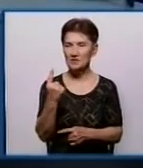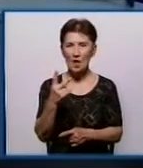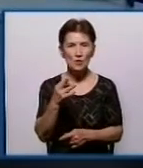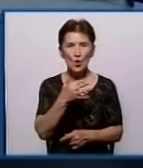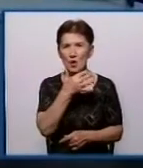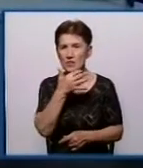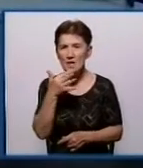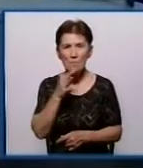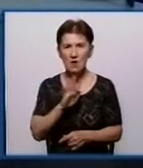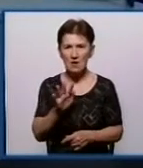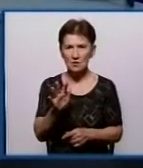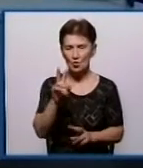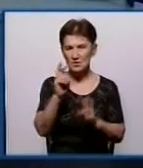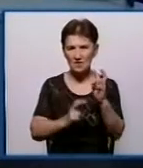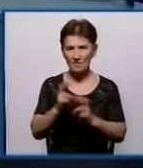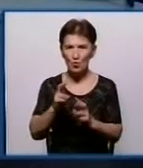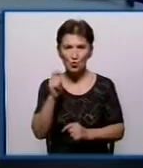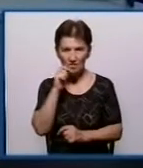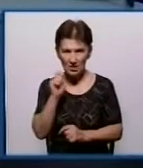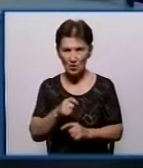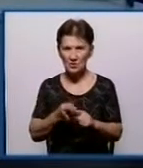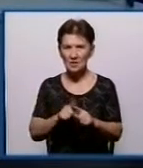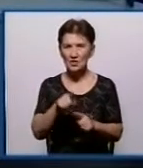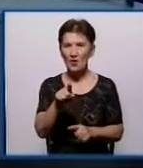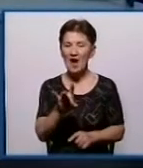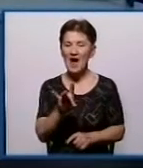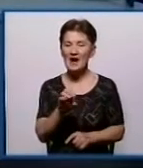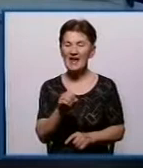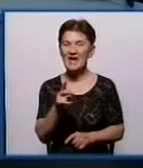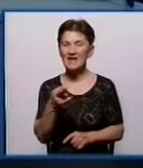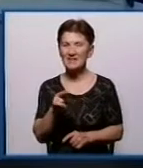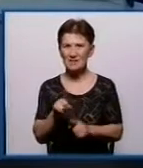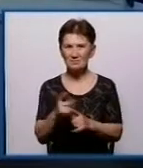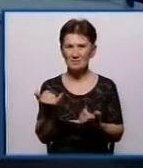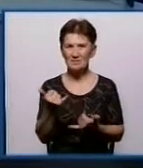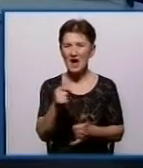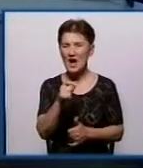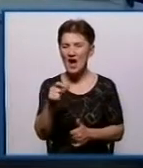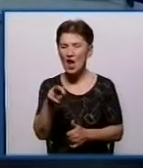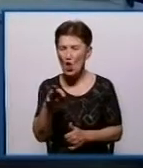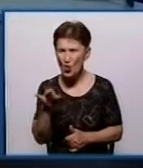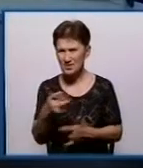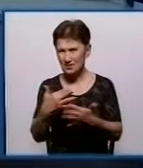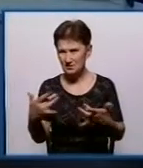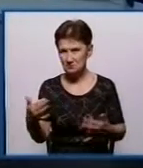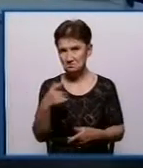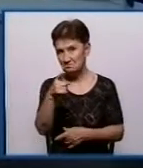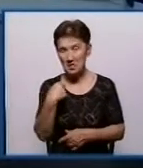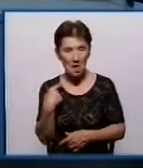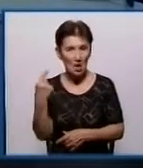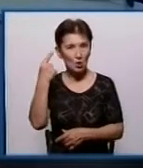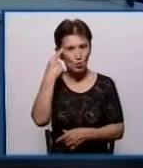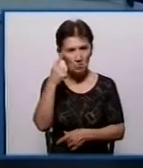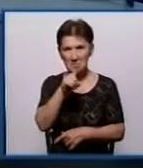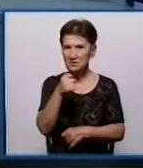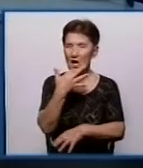заводів в Україні виготовляють реагенти. Той самий коагулянт, рідкий хлор. Я чомусь думав, що їх виготовляють за кордоном, але тим не менше за українським.